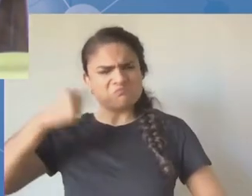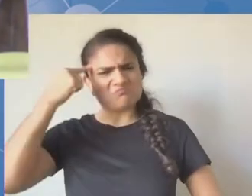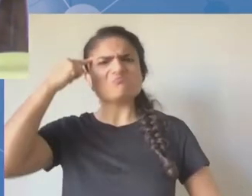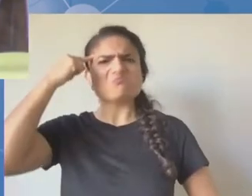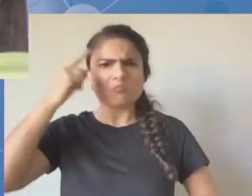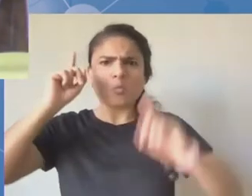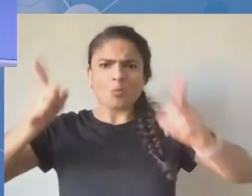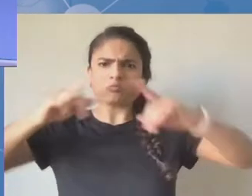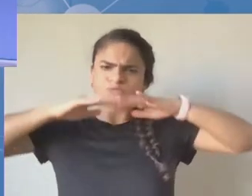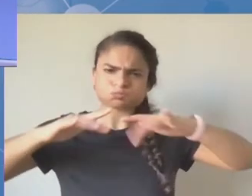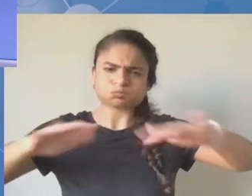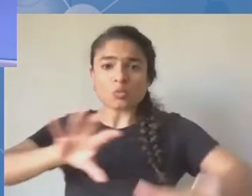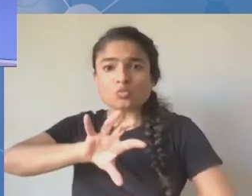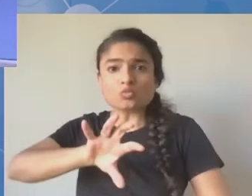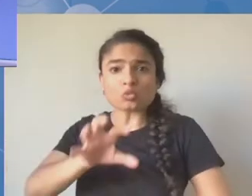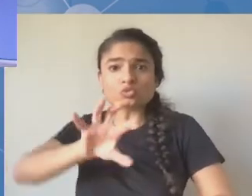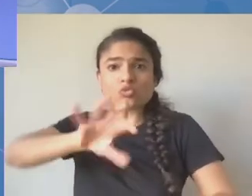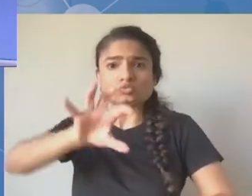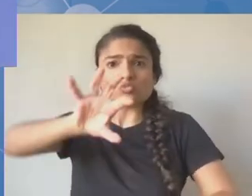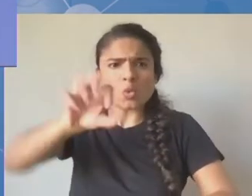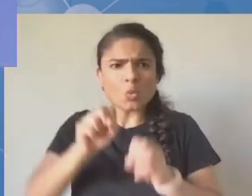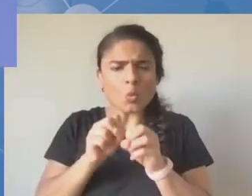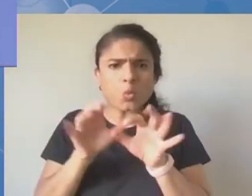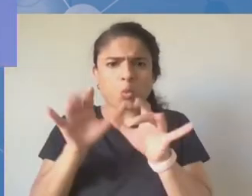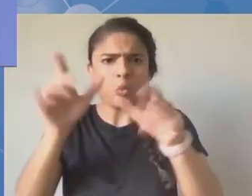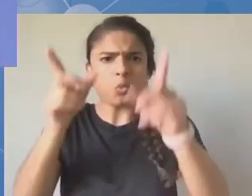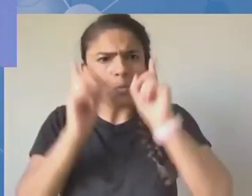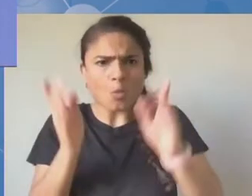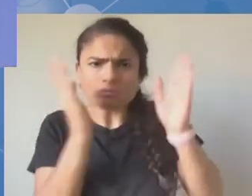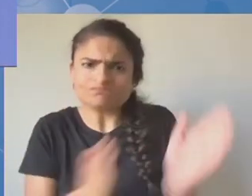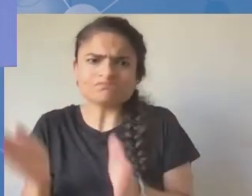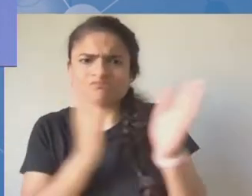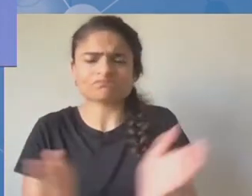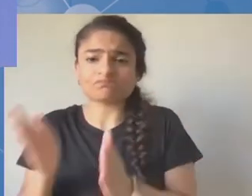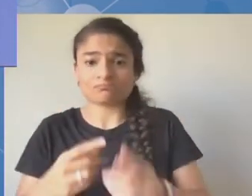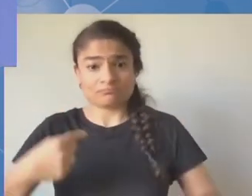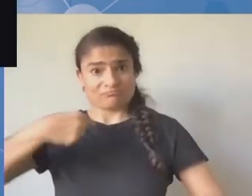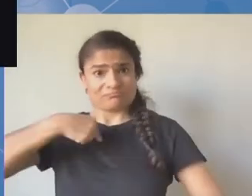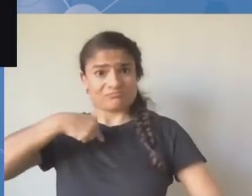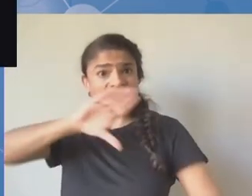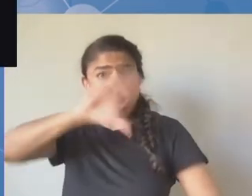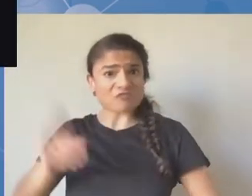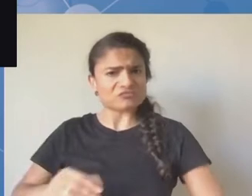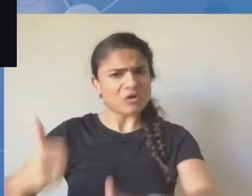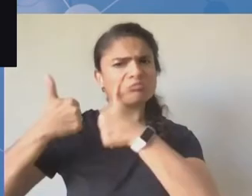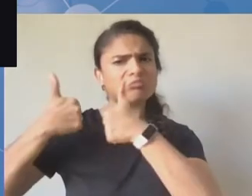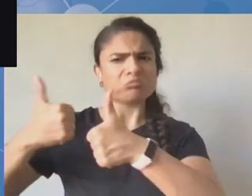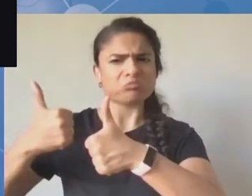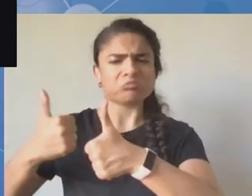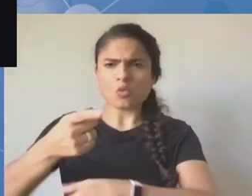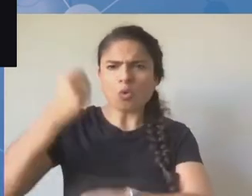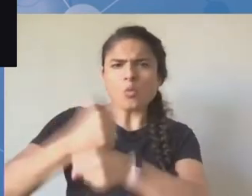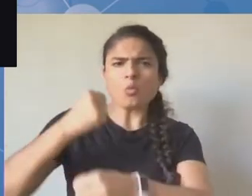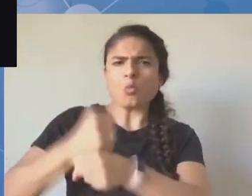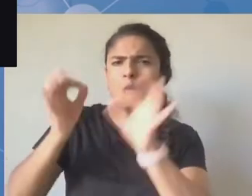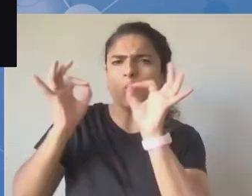umożliwia zorganizowanie Szczytu Cyfrowego NZ. Bardzo dziękuję. I kolejna osoba. Nazywam